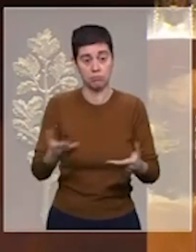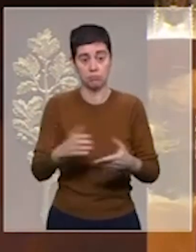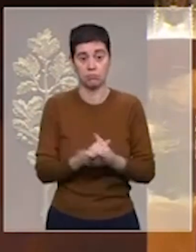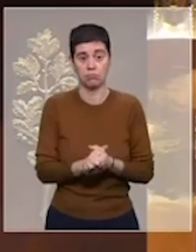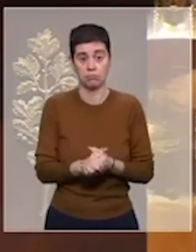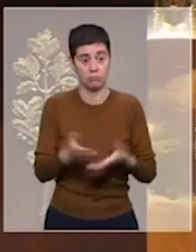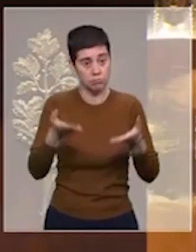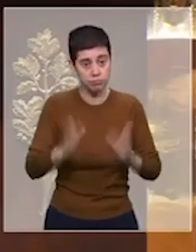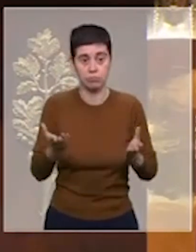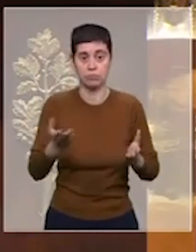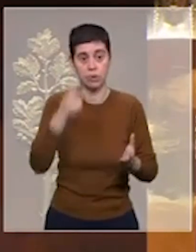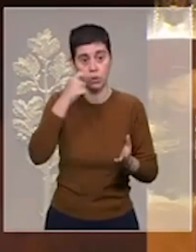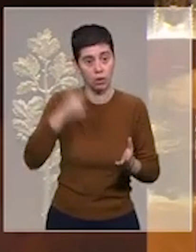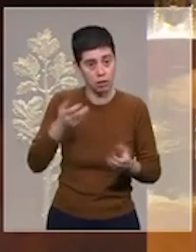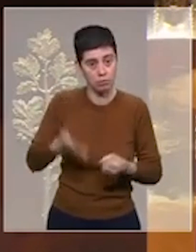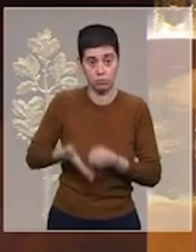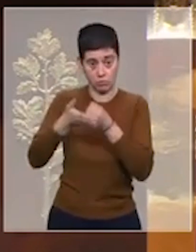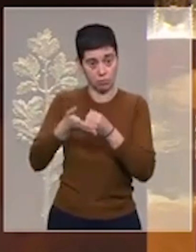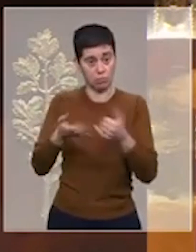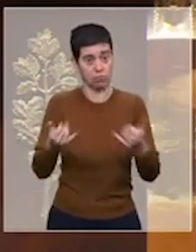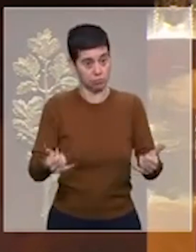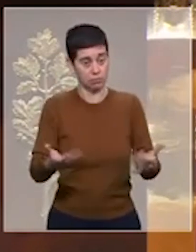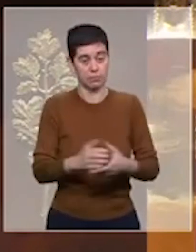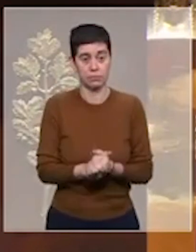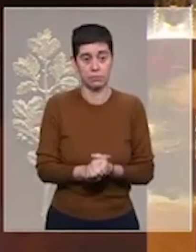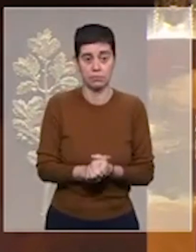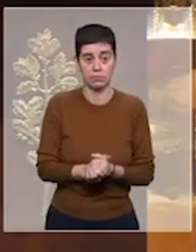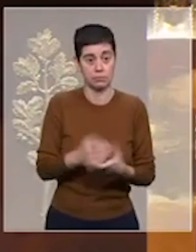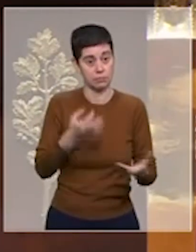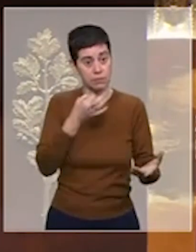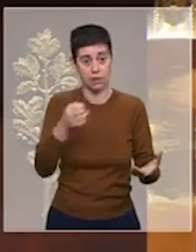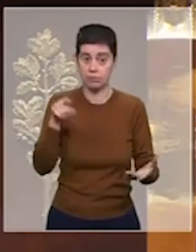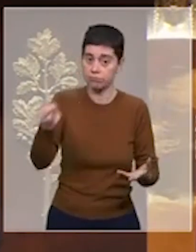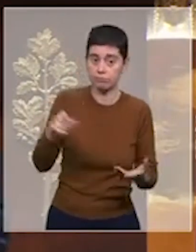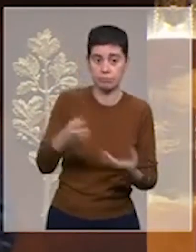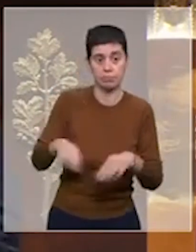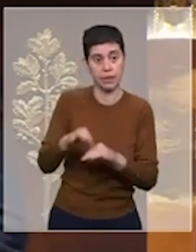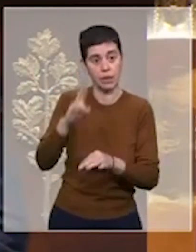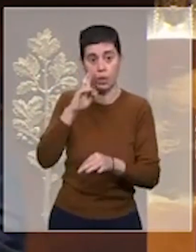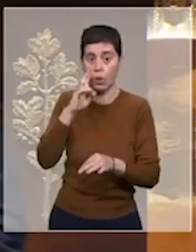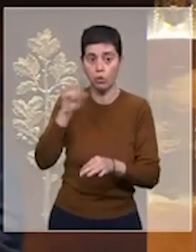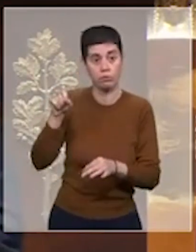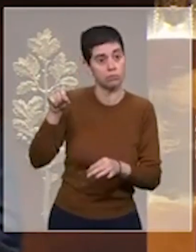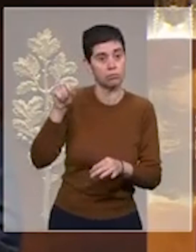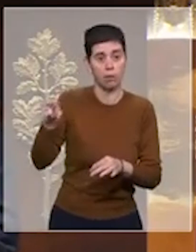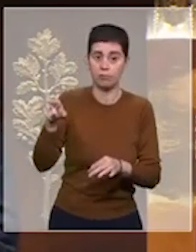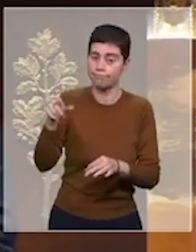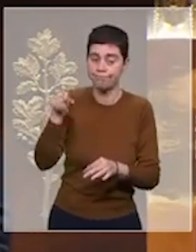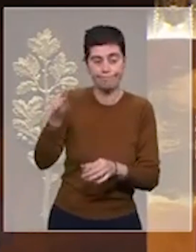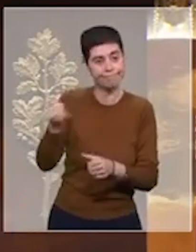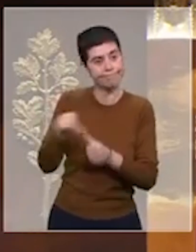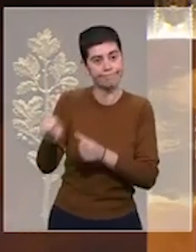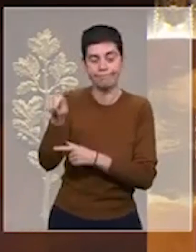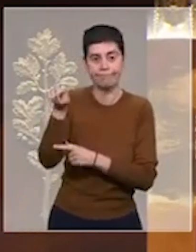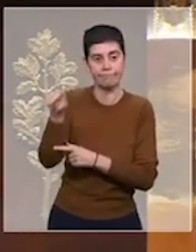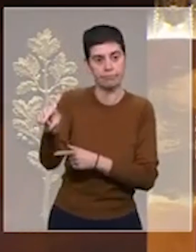de soutenir l'Ukraine adoptée dans ces murs qui a condamné l'agression russe en fait partie. Ce qui était important,